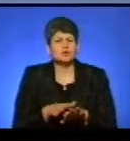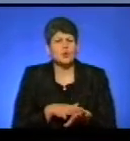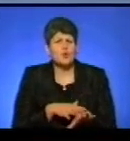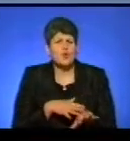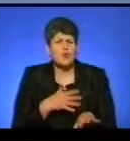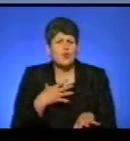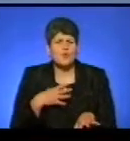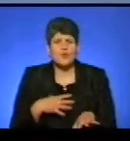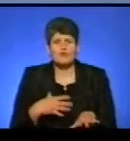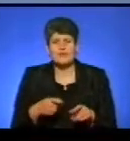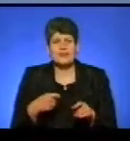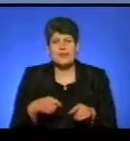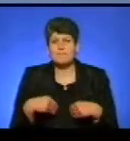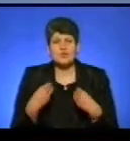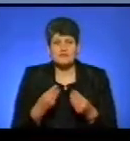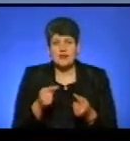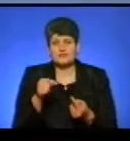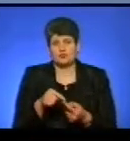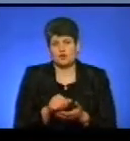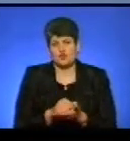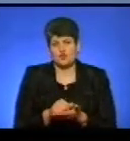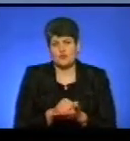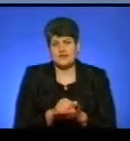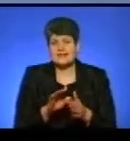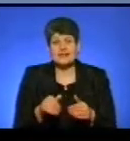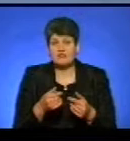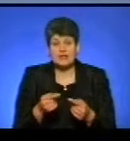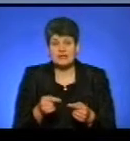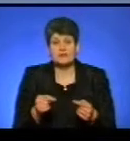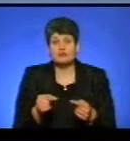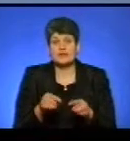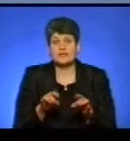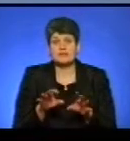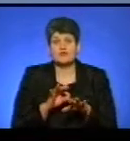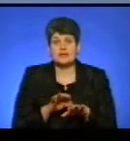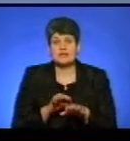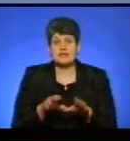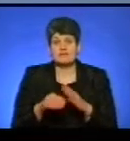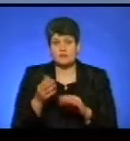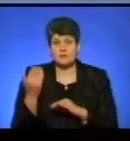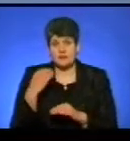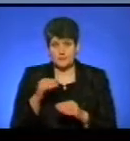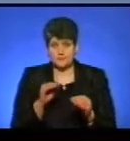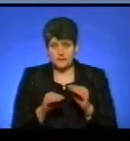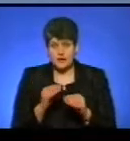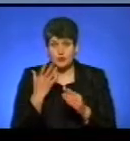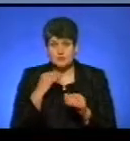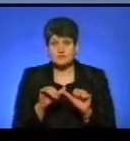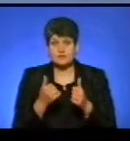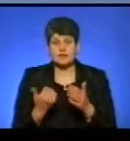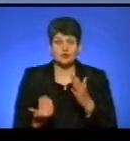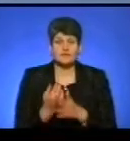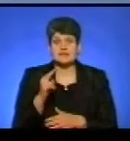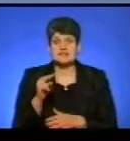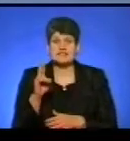як ти кажеться, не подавала відповідних документів і не давала відповідних рішень на проведення виборів, попереднього складу. І коли розформували нове ЦВК,